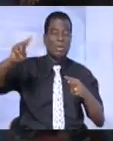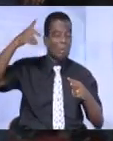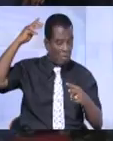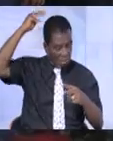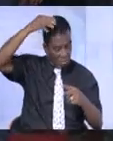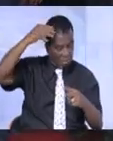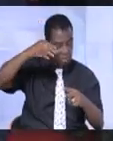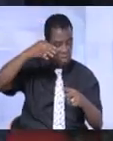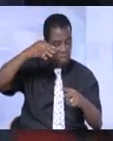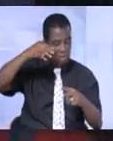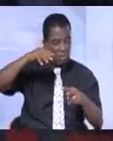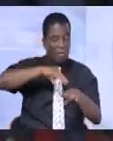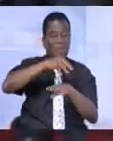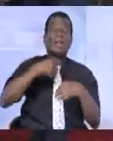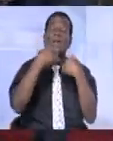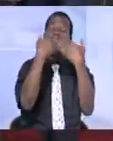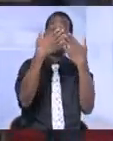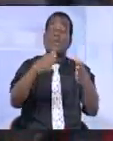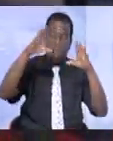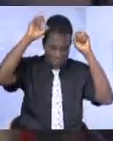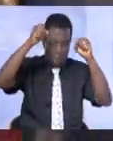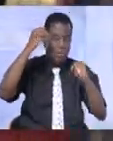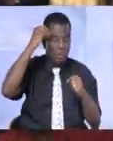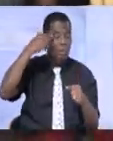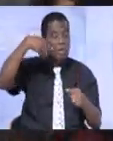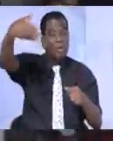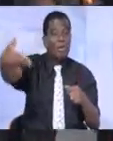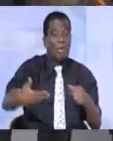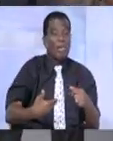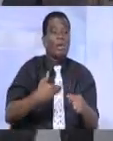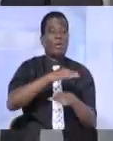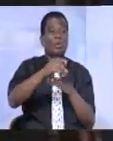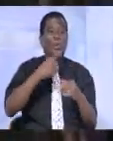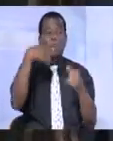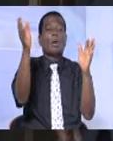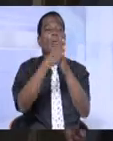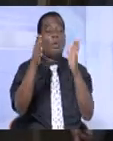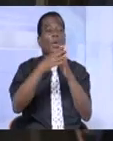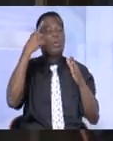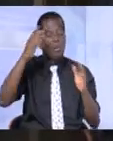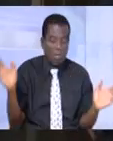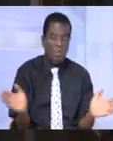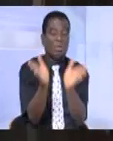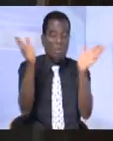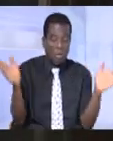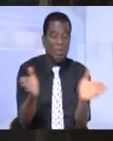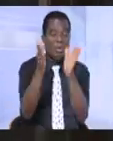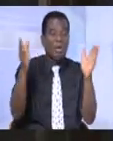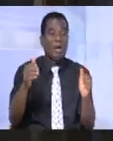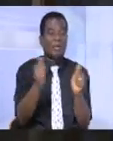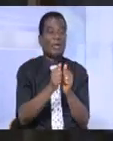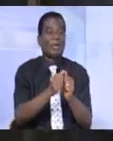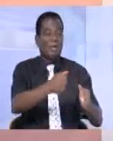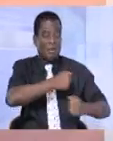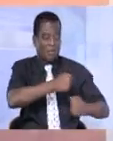remercié le président de la République de Côte d'Ivoire, Alassane Ouattara, pour l'avoir reçu, tout en le félicitant pour le courage dont les forces spéciales